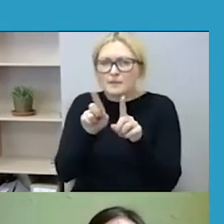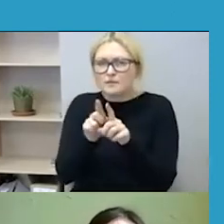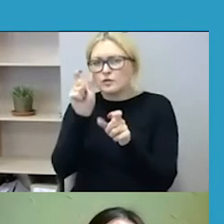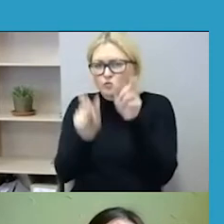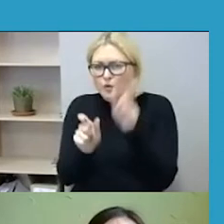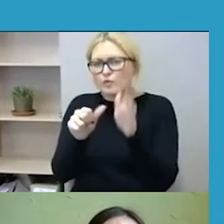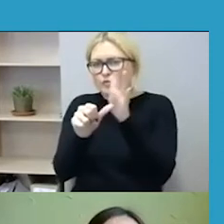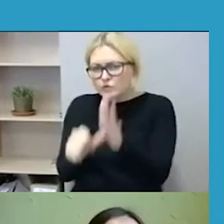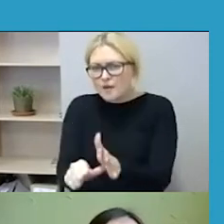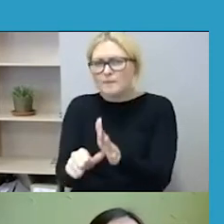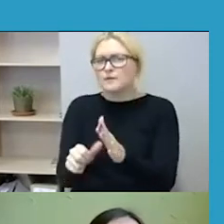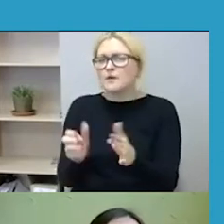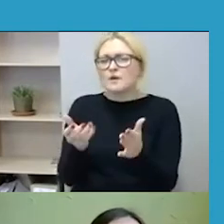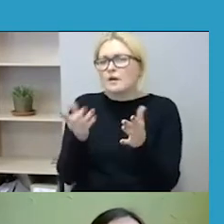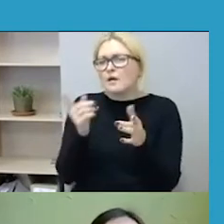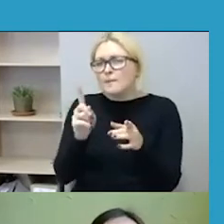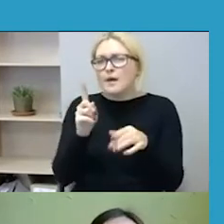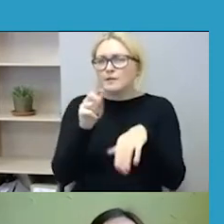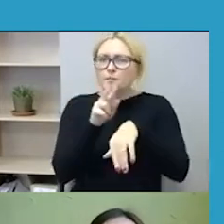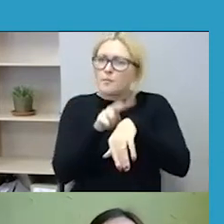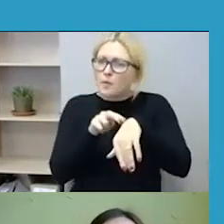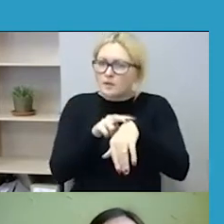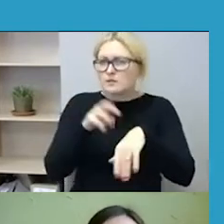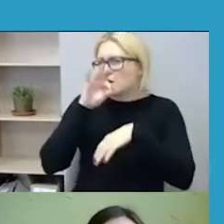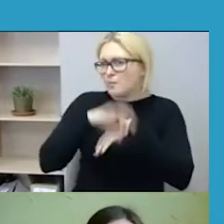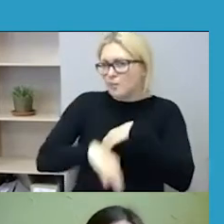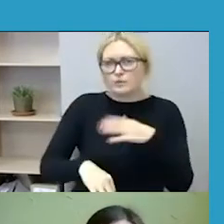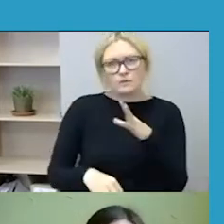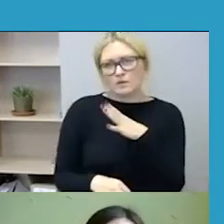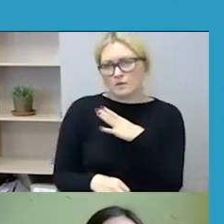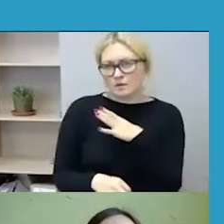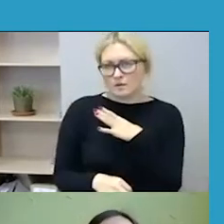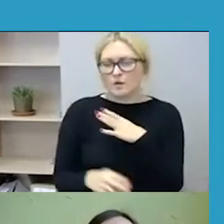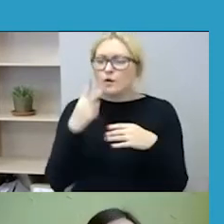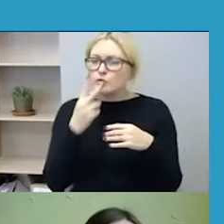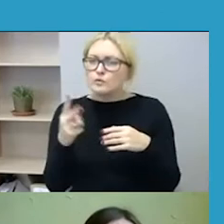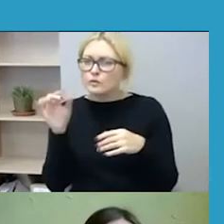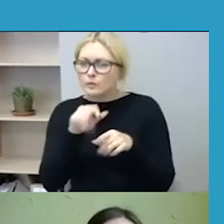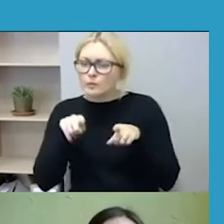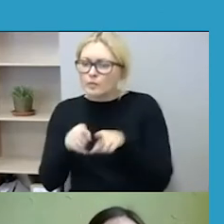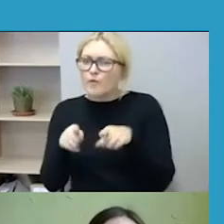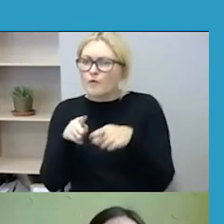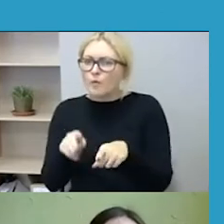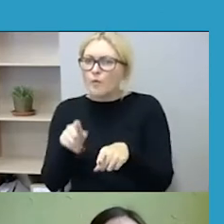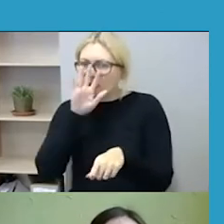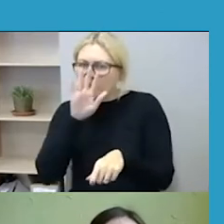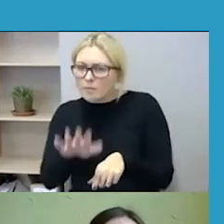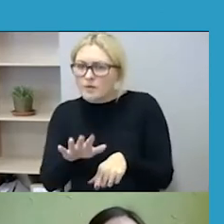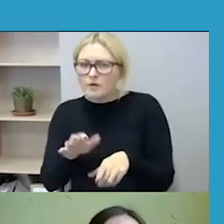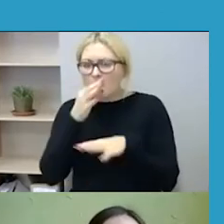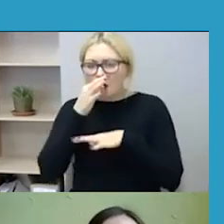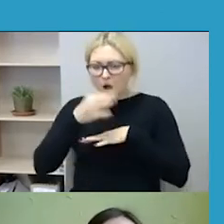baudžiamai atsakomybei. Bet tokiu atveju matome, jog nepykantą kursą dintis asmenys apskritai išvengiai atsakomybės, nes